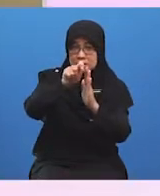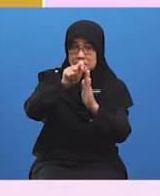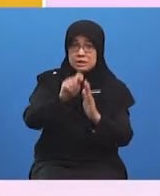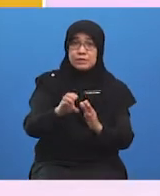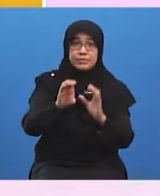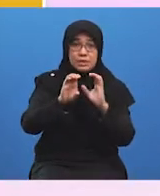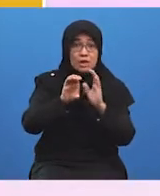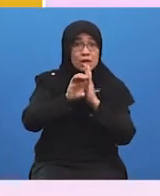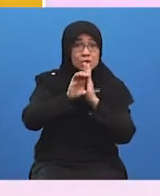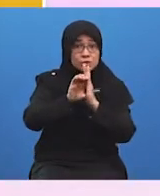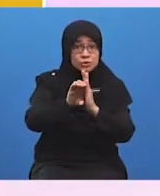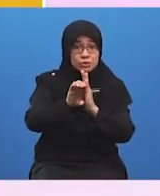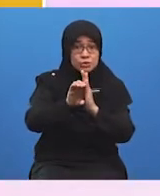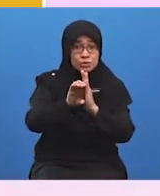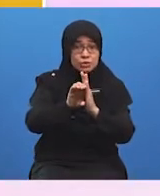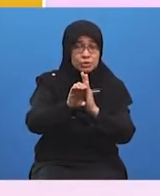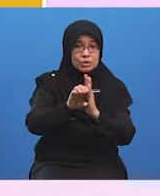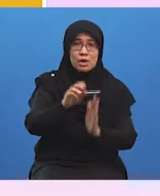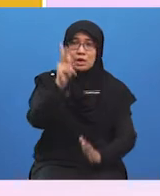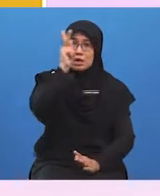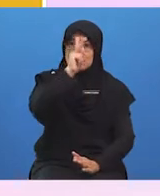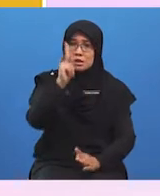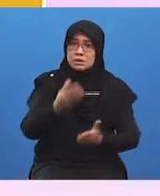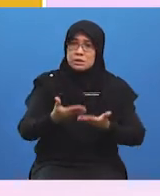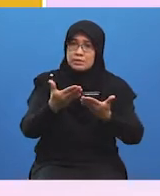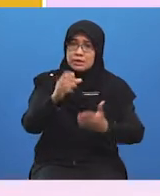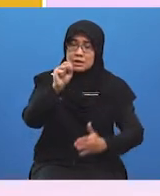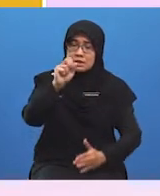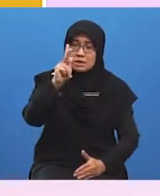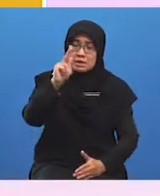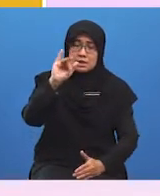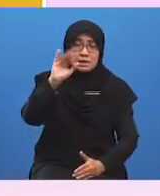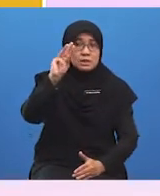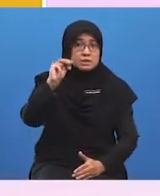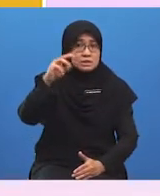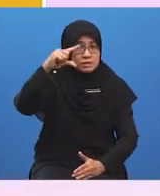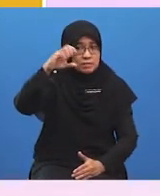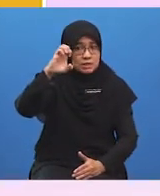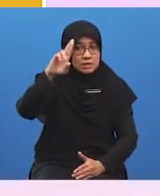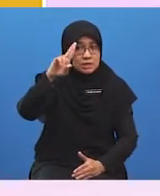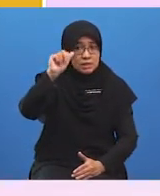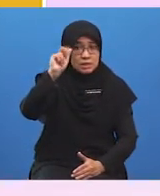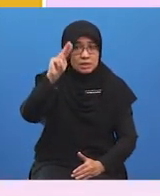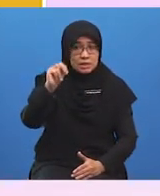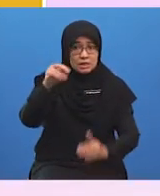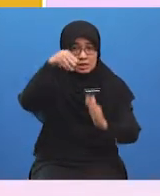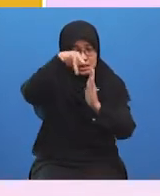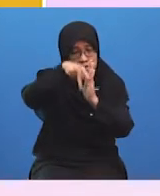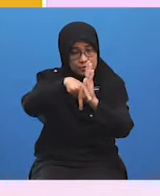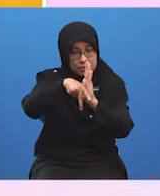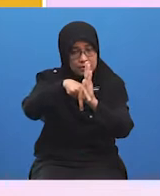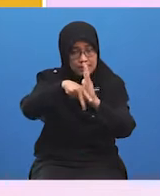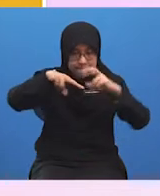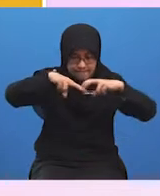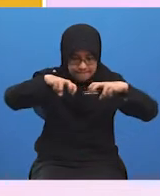Contohnya, Kerajaan menawarkan skim geran penyelidikan dan pembangunan industri untuk